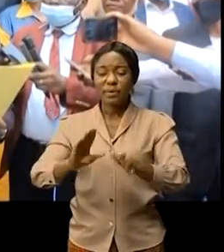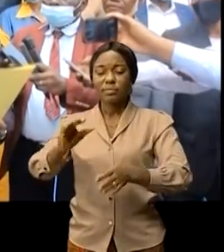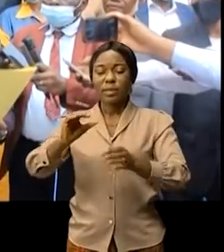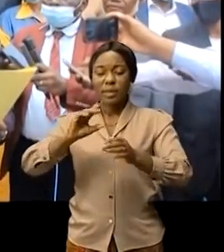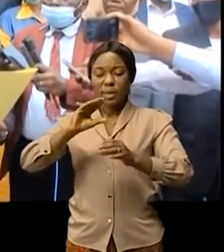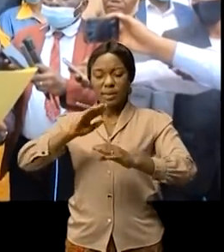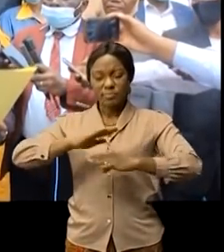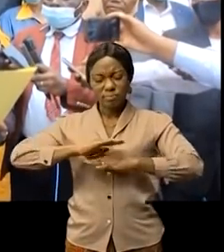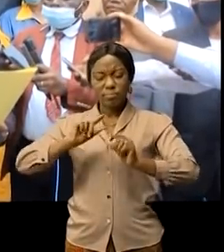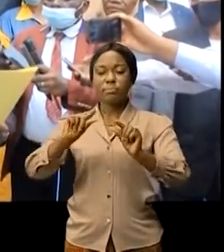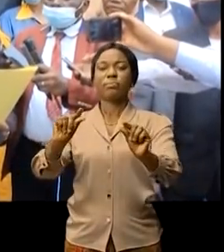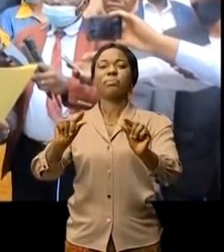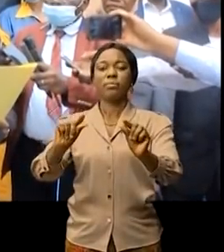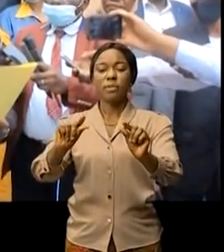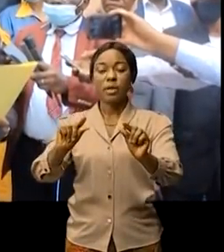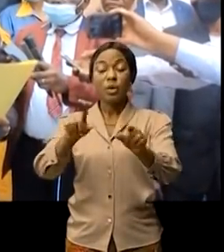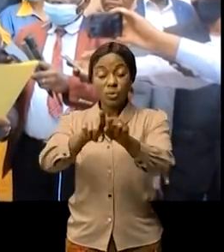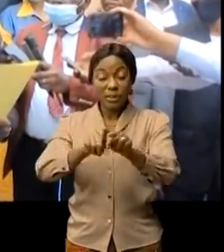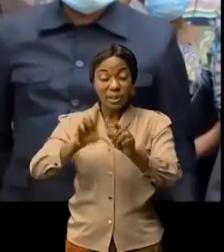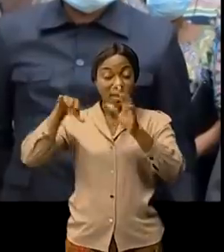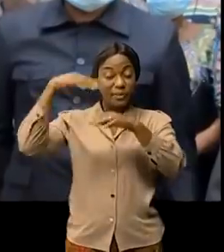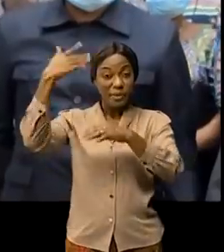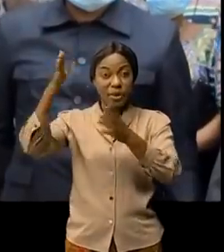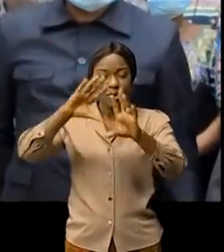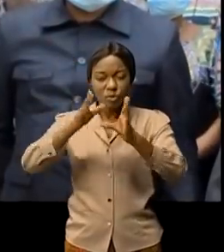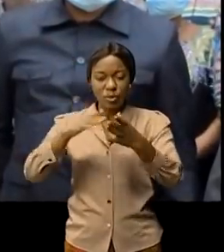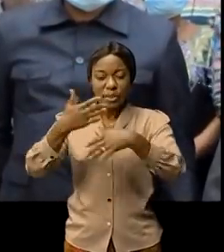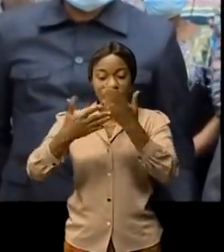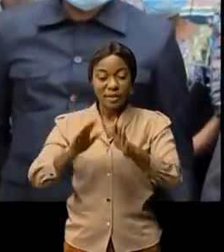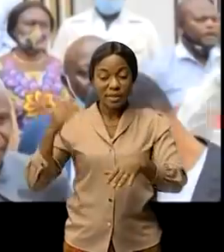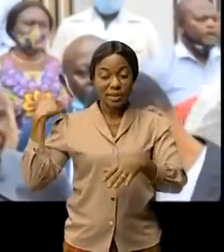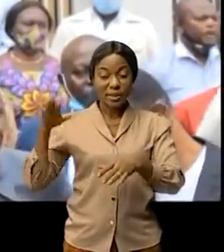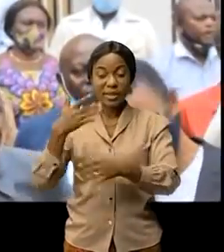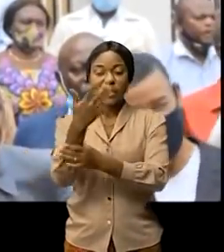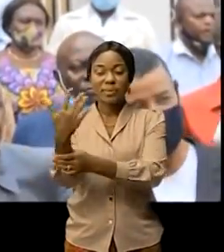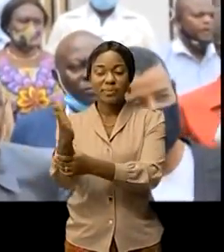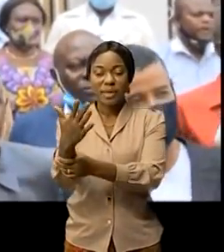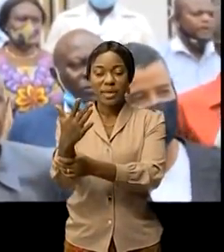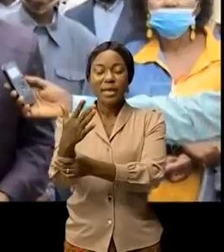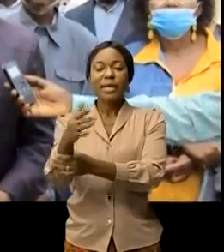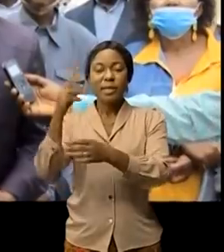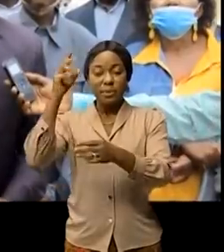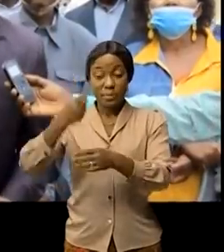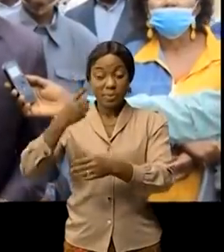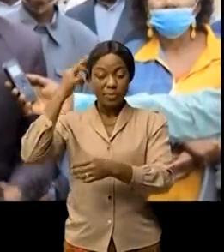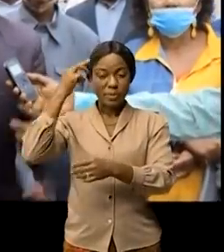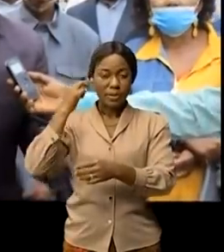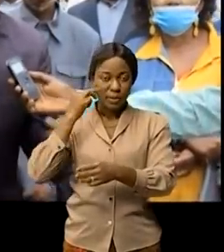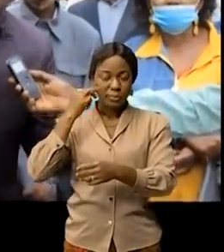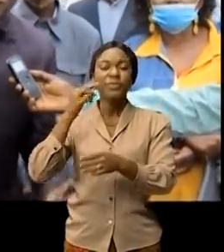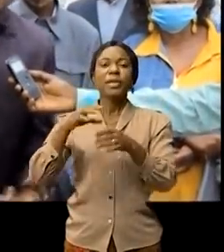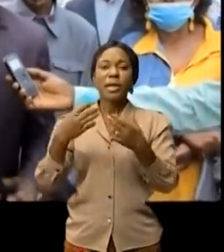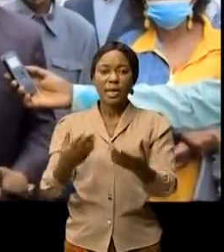l'avenir de ces fonctionnaires et entre les mains du premier ministre le président de l'INAP Fidel Kiangui a fait